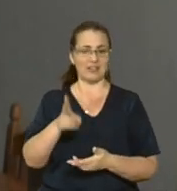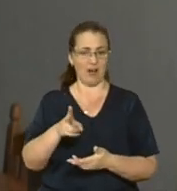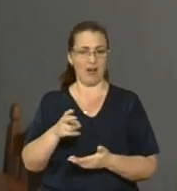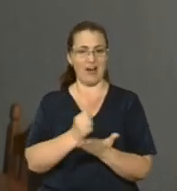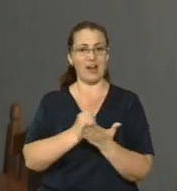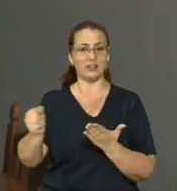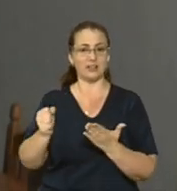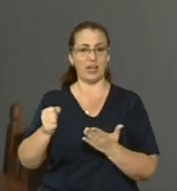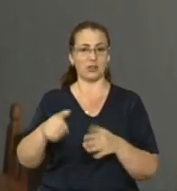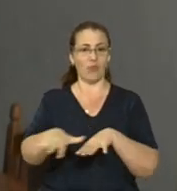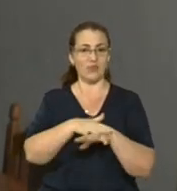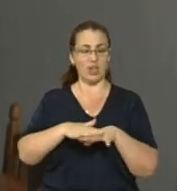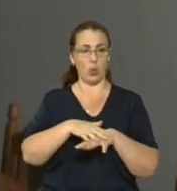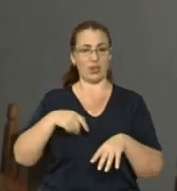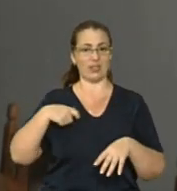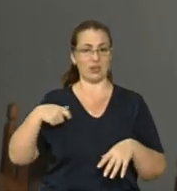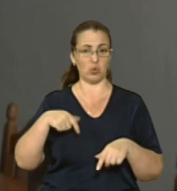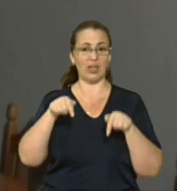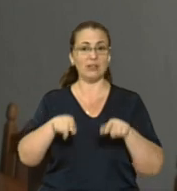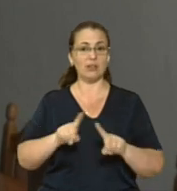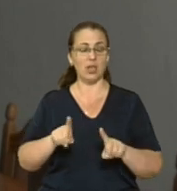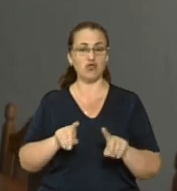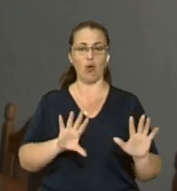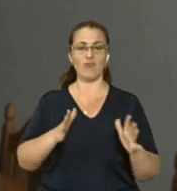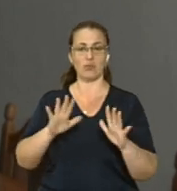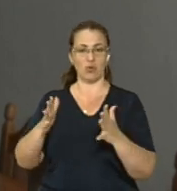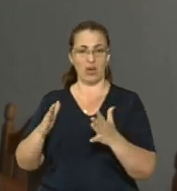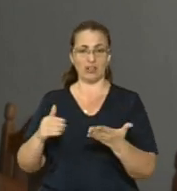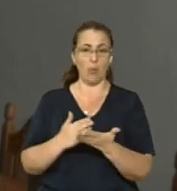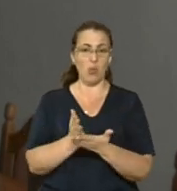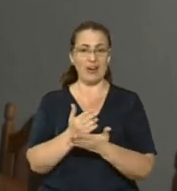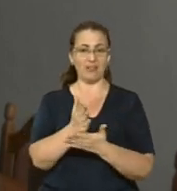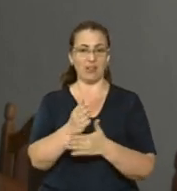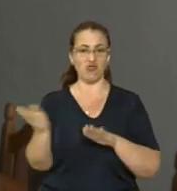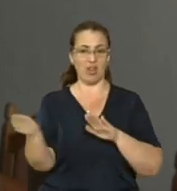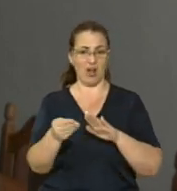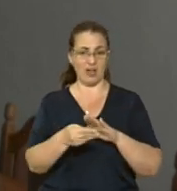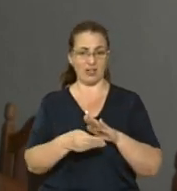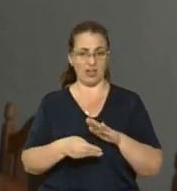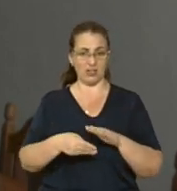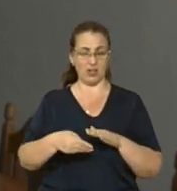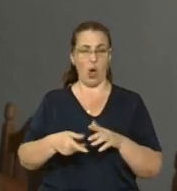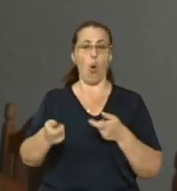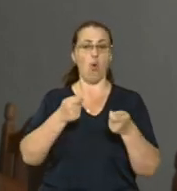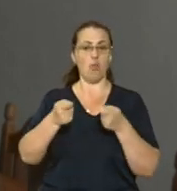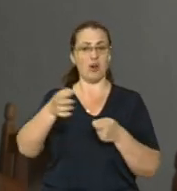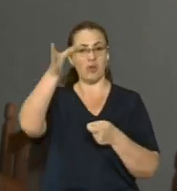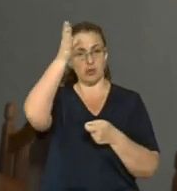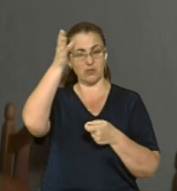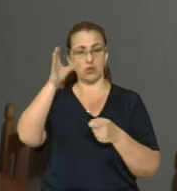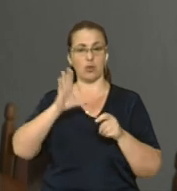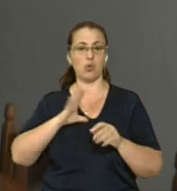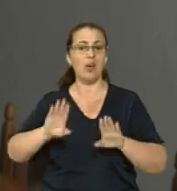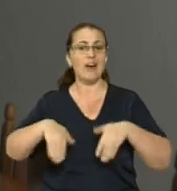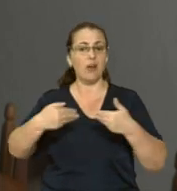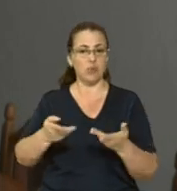депутати, і те, що відбувається очевидна політична агітація, управління освіти було рекомендовано організаторам